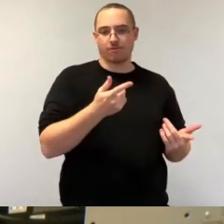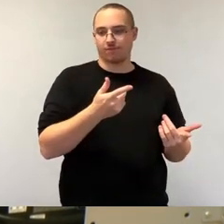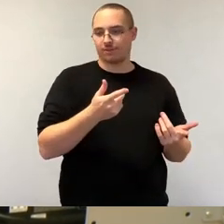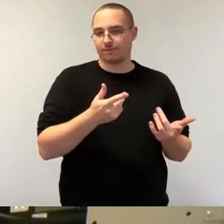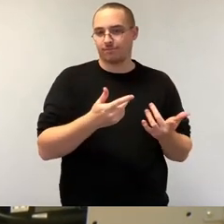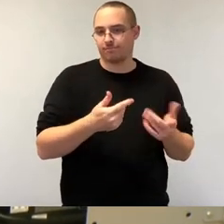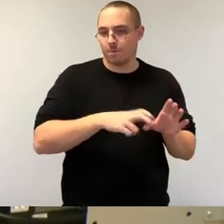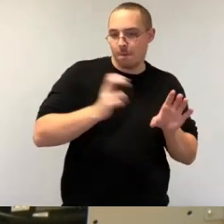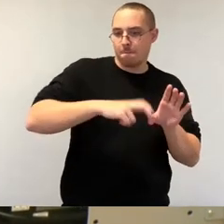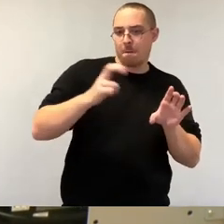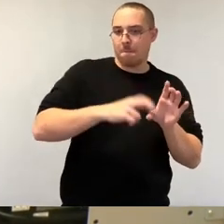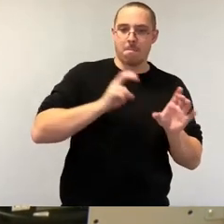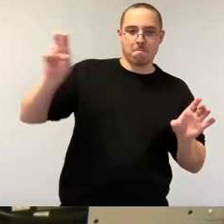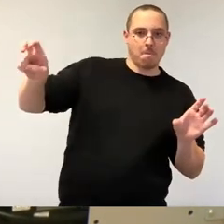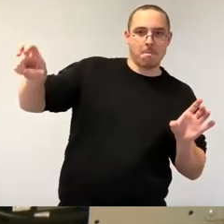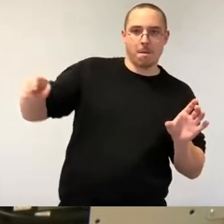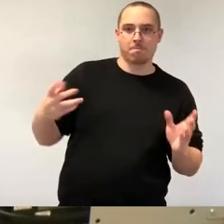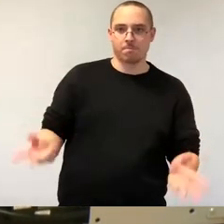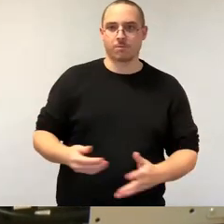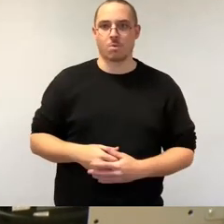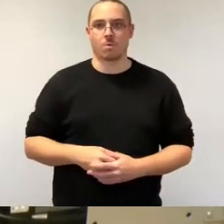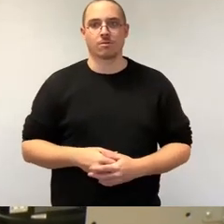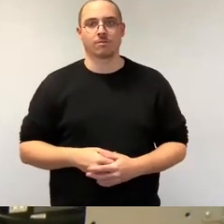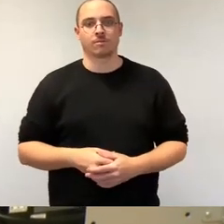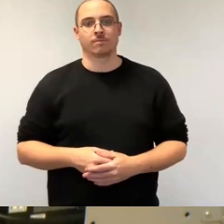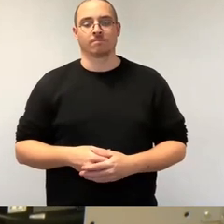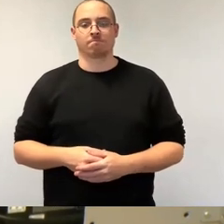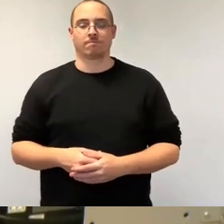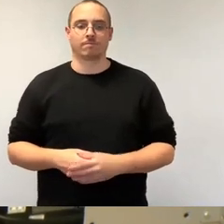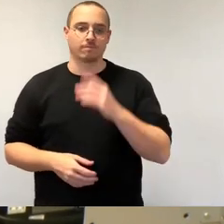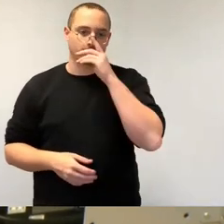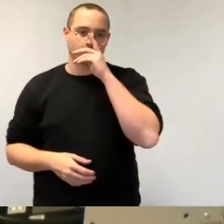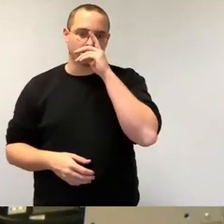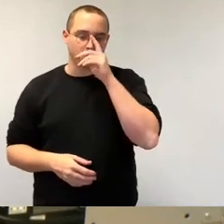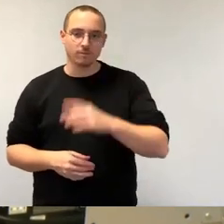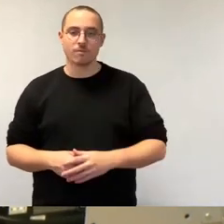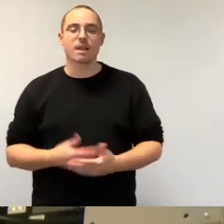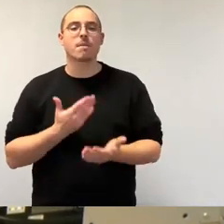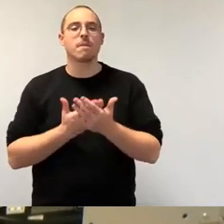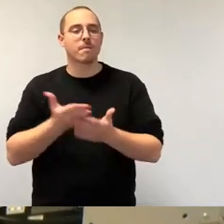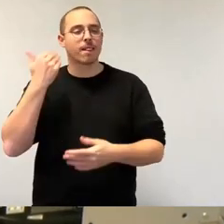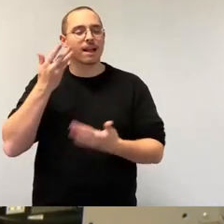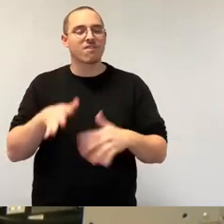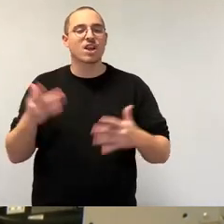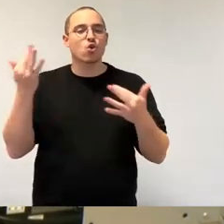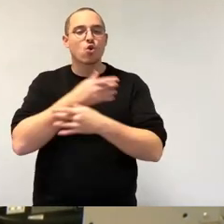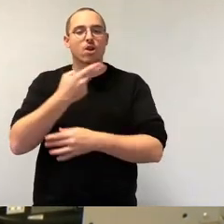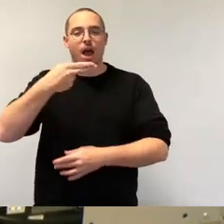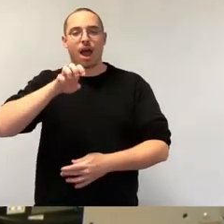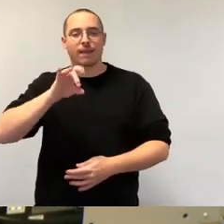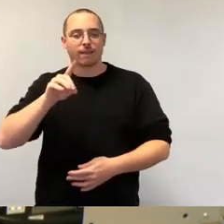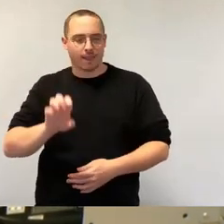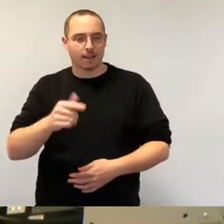Aus vorangegangenen Großansiedlungen wie Tesla in Grünheide müssen wir lernen, dass der heute angemeldete Wasserverbrauch